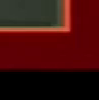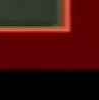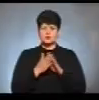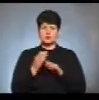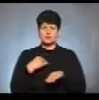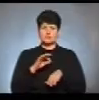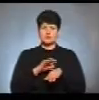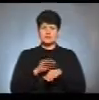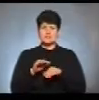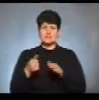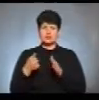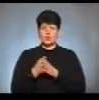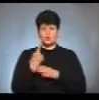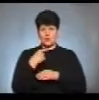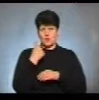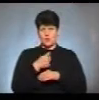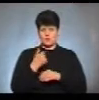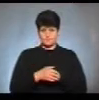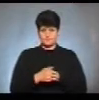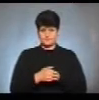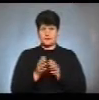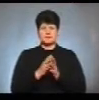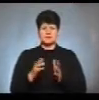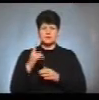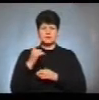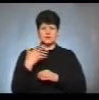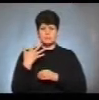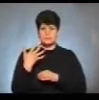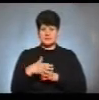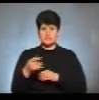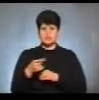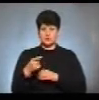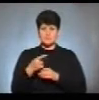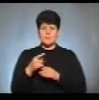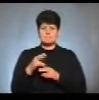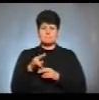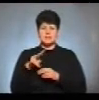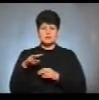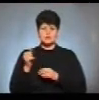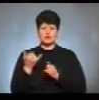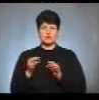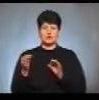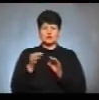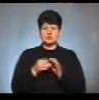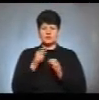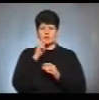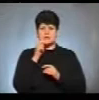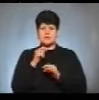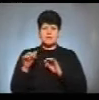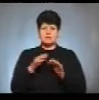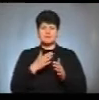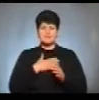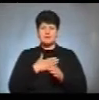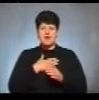діти до року. Понад 150 тернопільських пластунів сьогодні долучилися до всеукраїнської акції «Я з